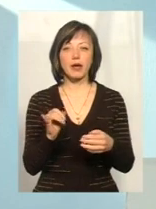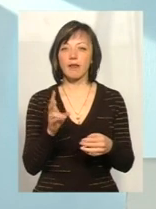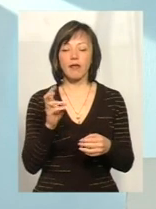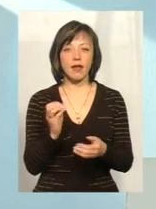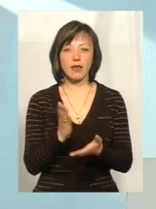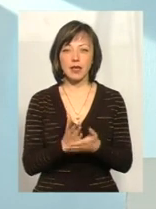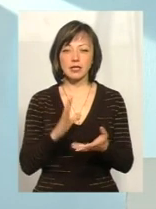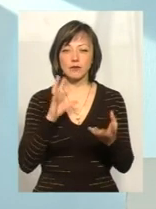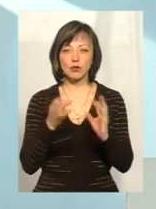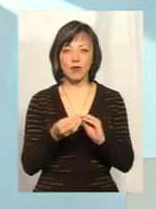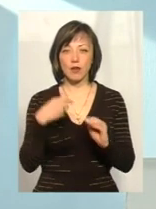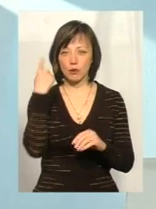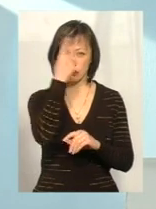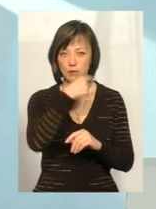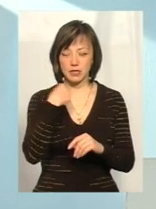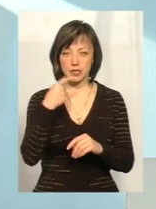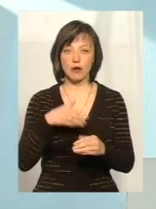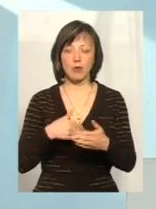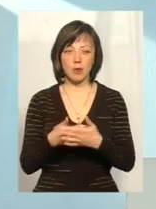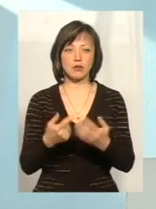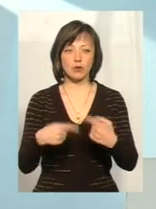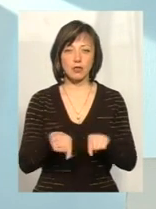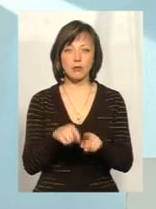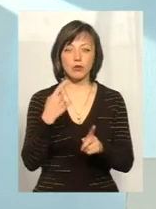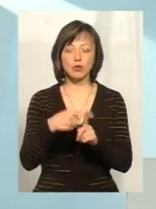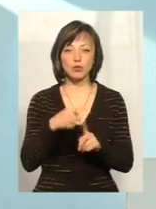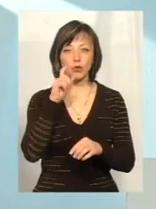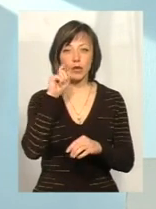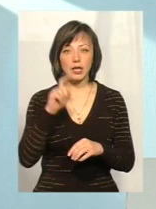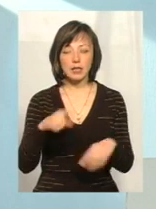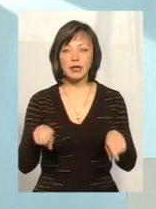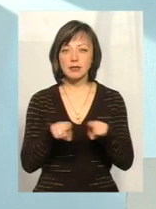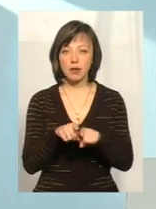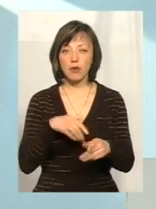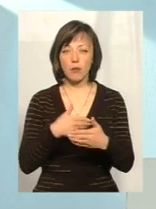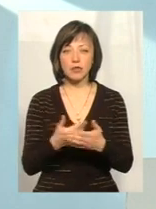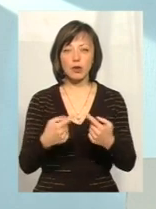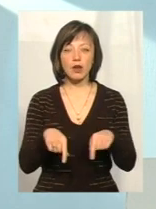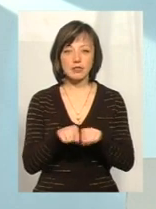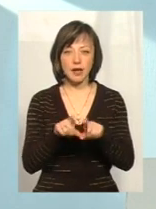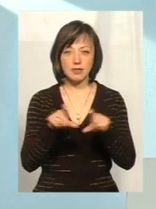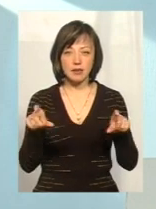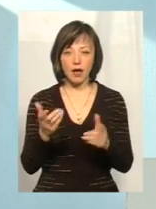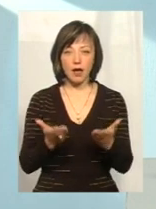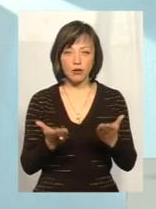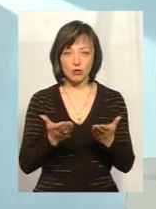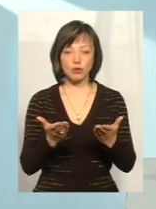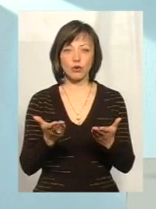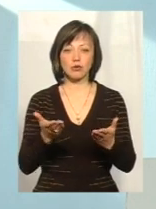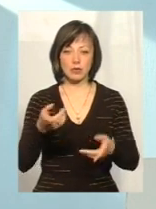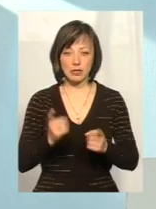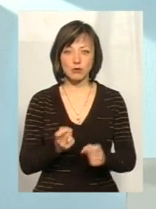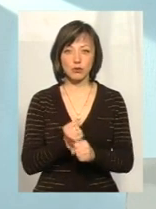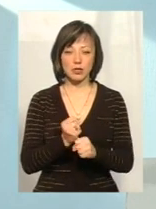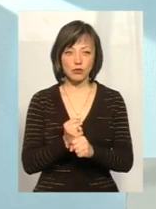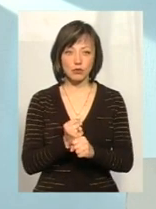звітуванням особистим, так, у громадській організації. Плюс в Україні так само громадська організація, якщо вона жива і вона